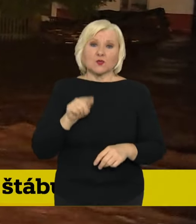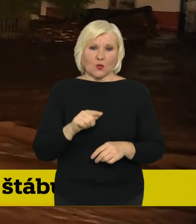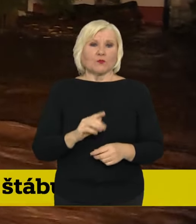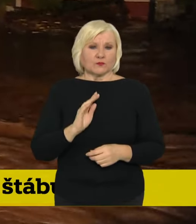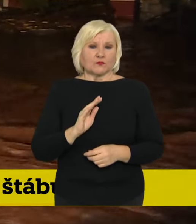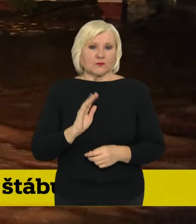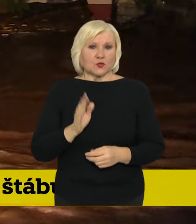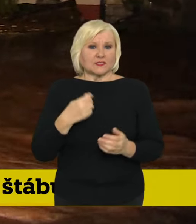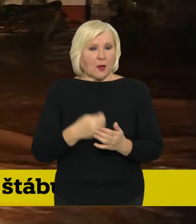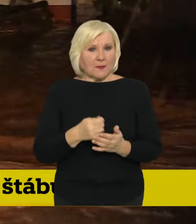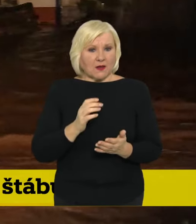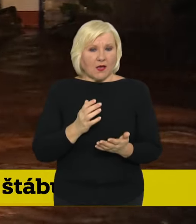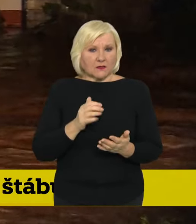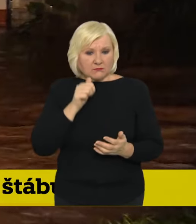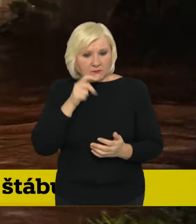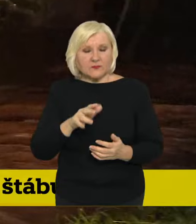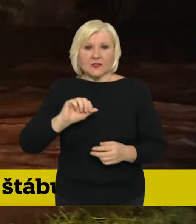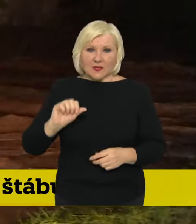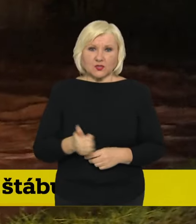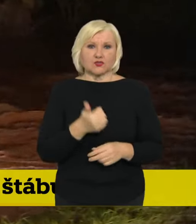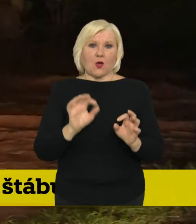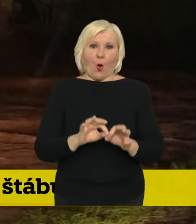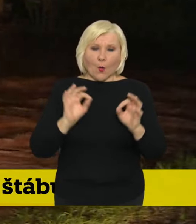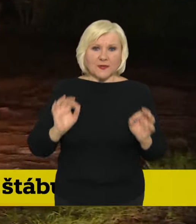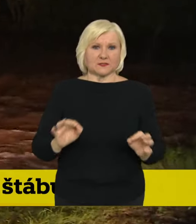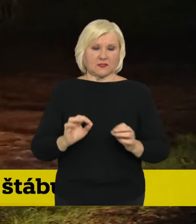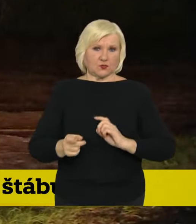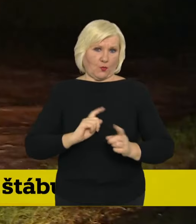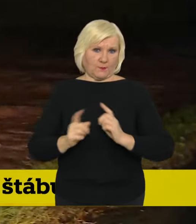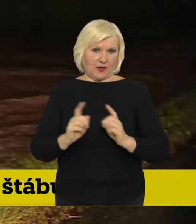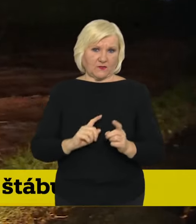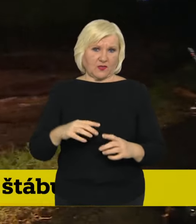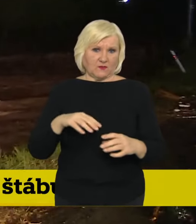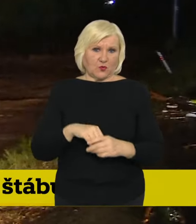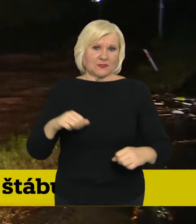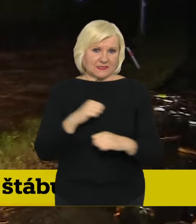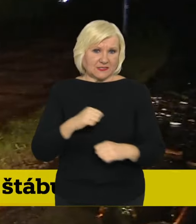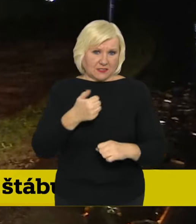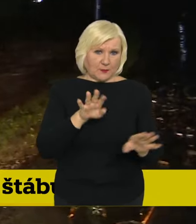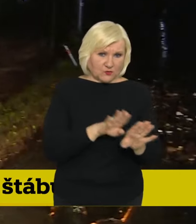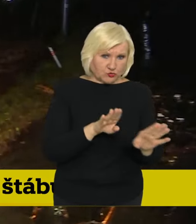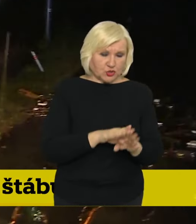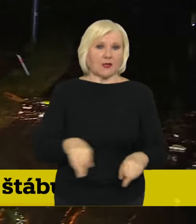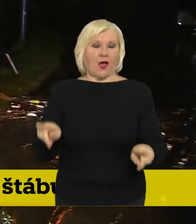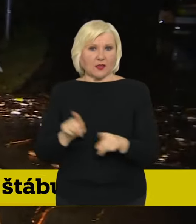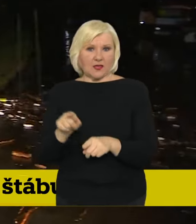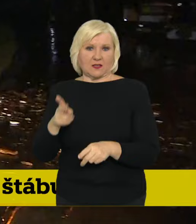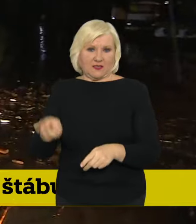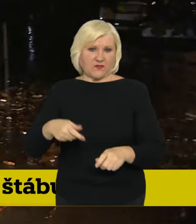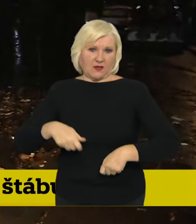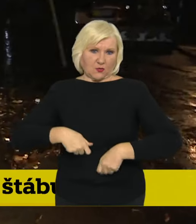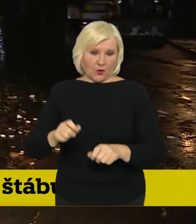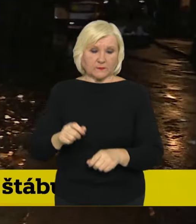znamenat v nejbližších dnech ještě omezení významná jak na silnicích první třídy, tak také na zmíněné železnici.